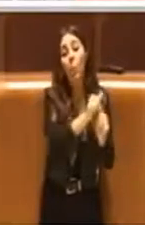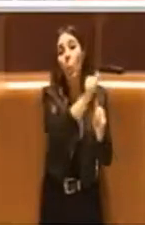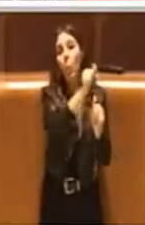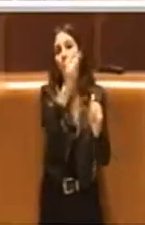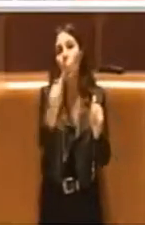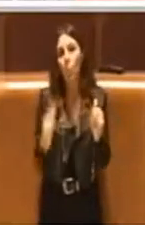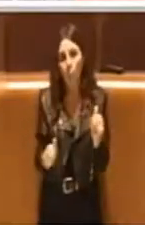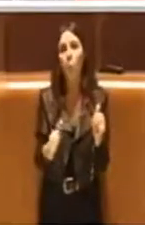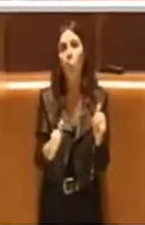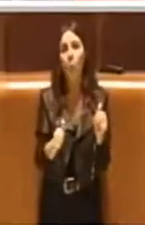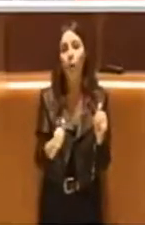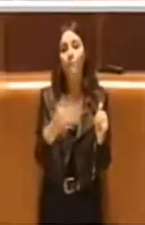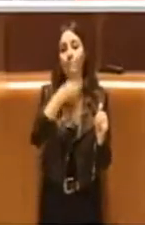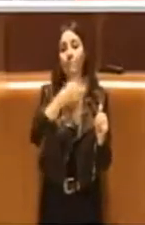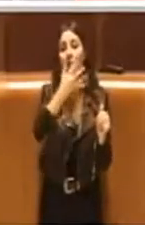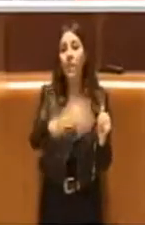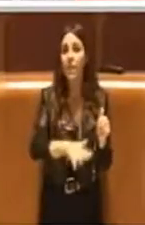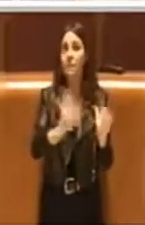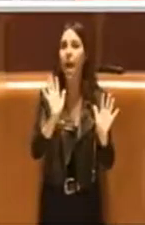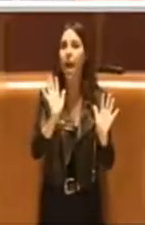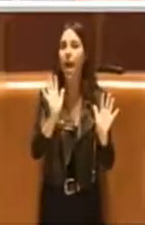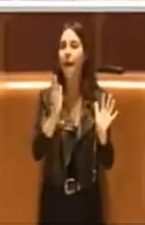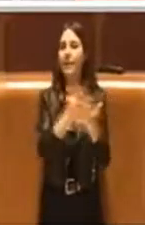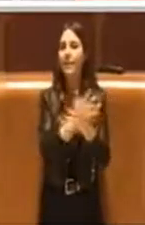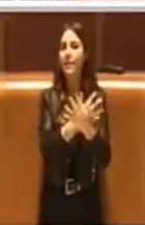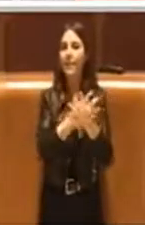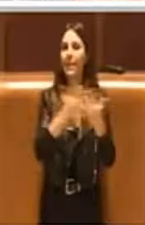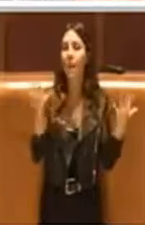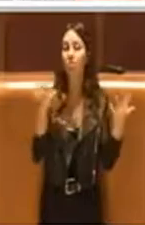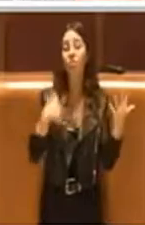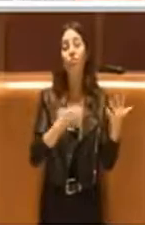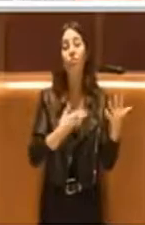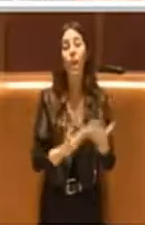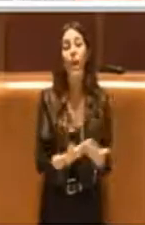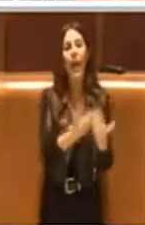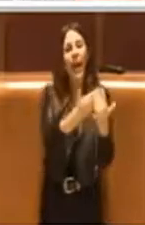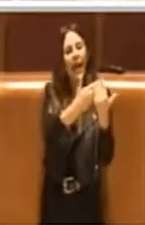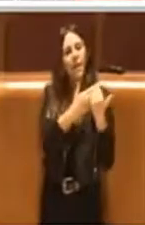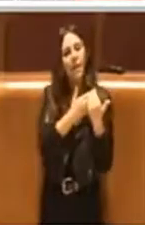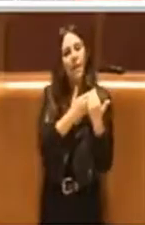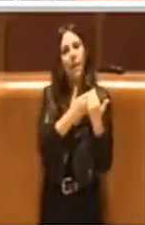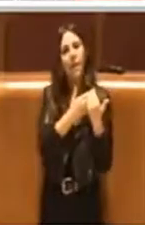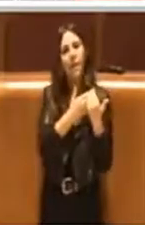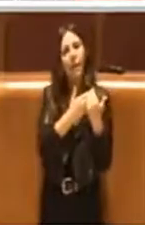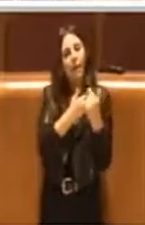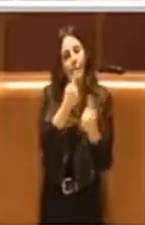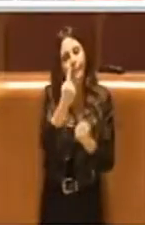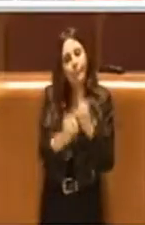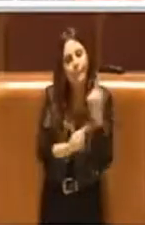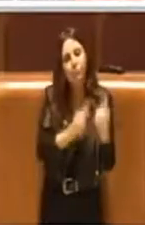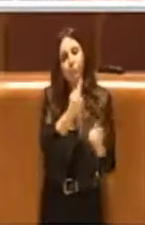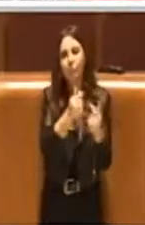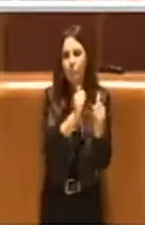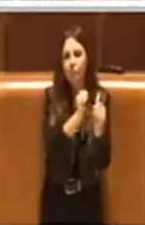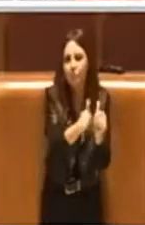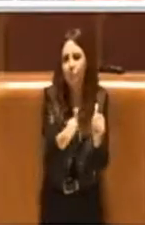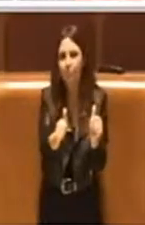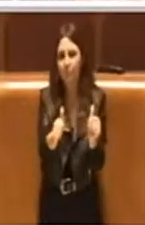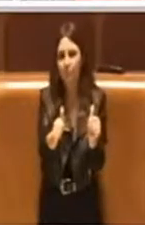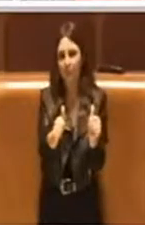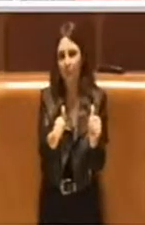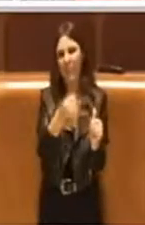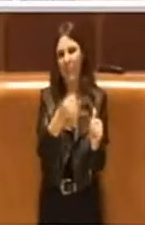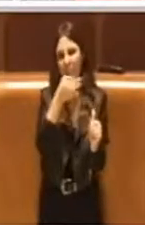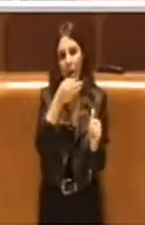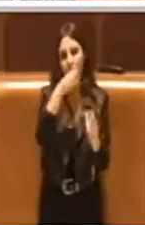È chiaro che poi ci sono responsabilità, casi, circostanze per cui poi vanno anche